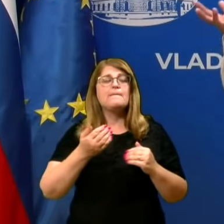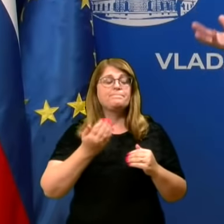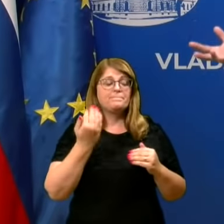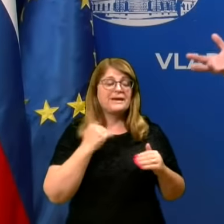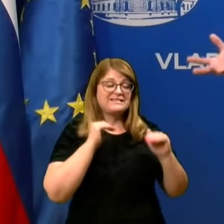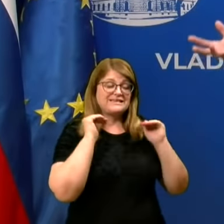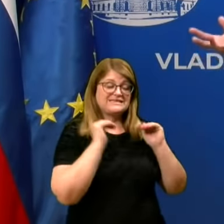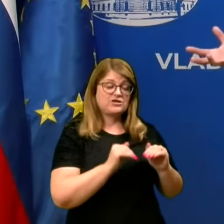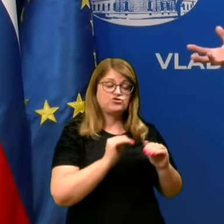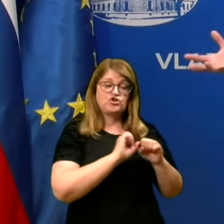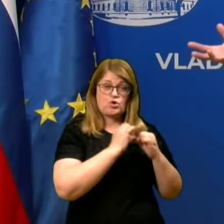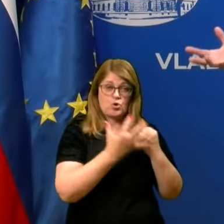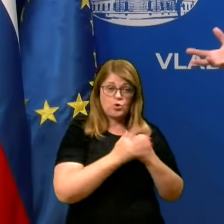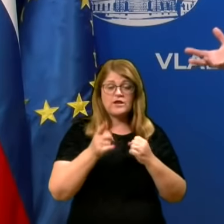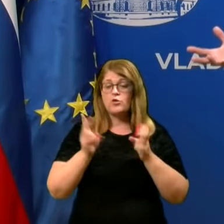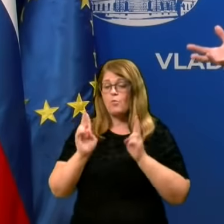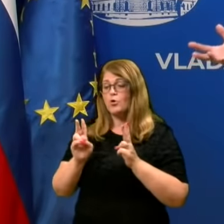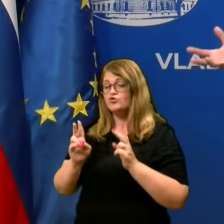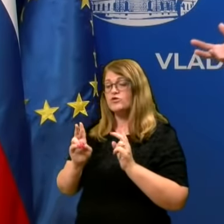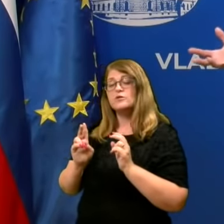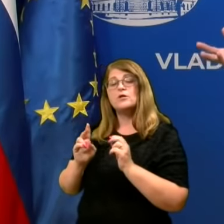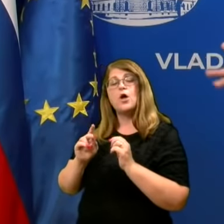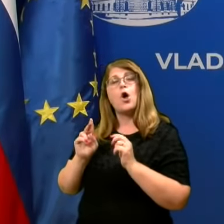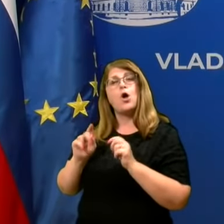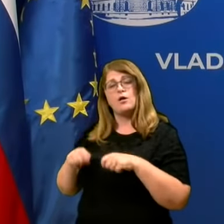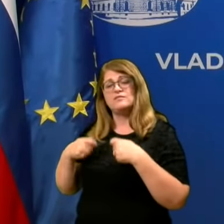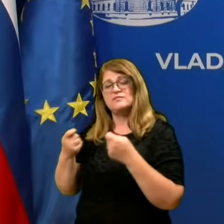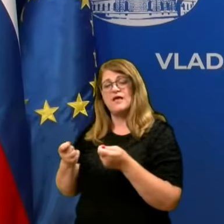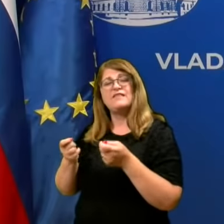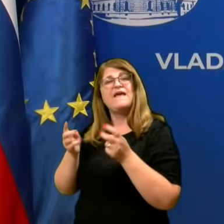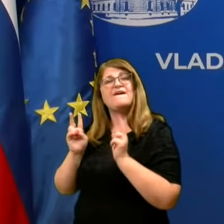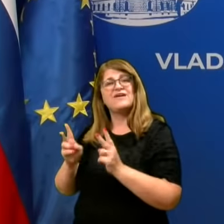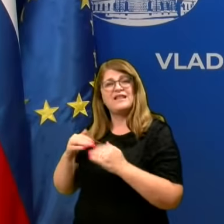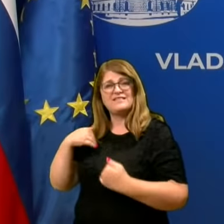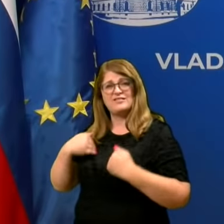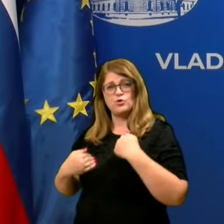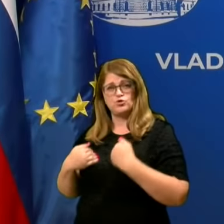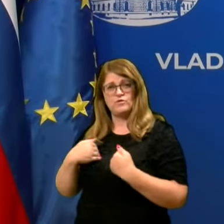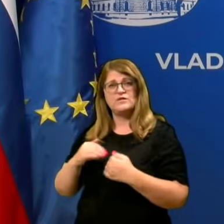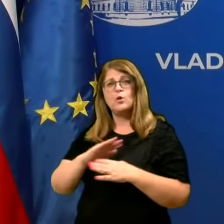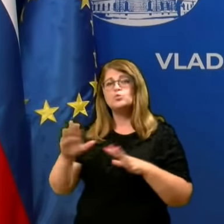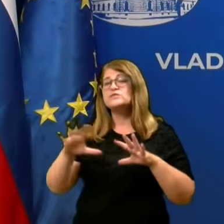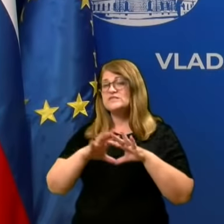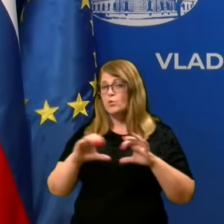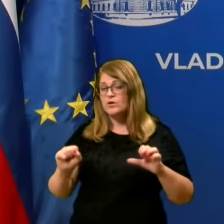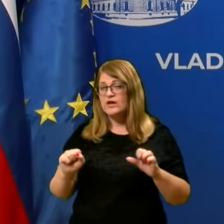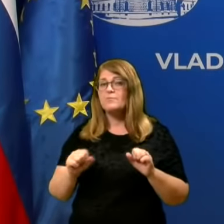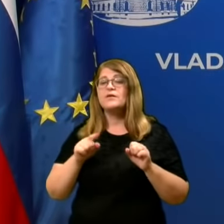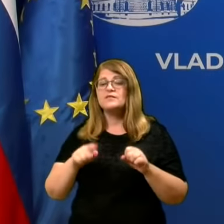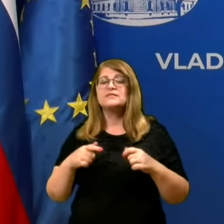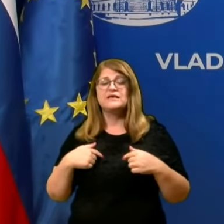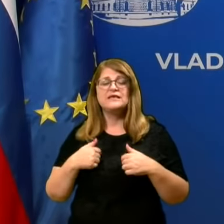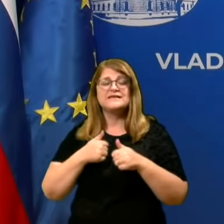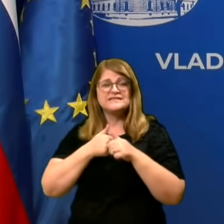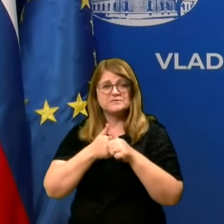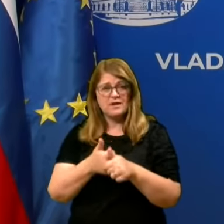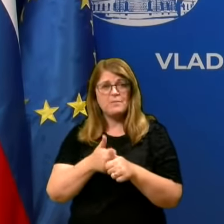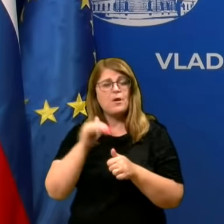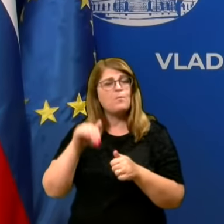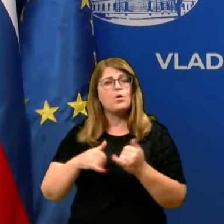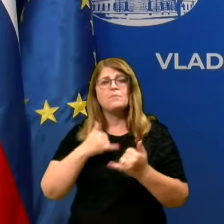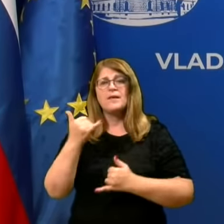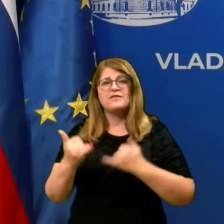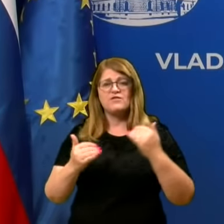in omogočiteno kvalitetno življenje tem osebam. In vsi ukrepi, ki jih sprejemamo, v desojih, bomo sprejemali še naprej, morajo vedno